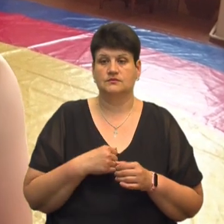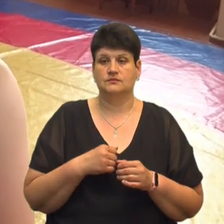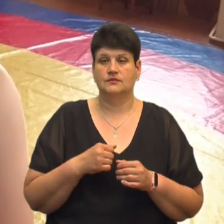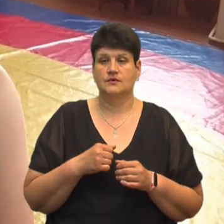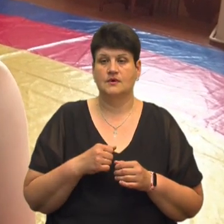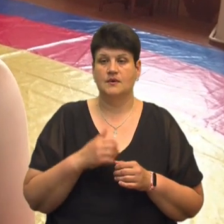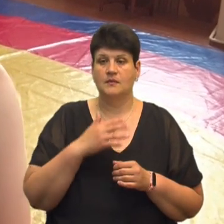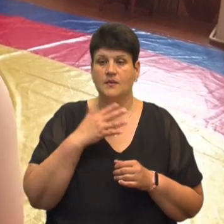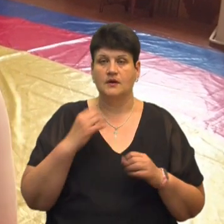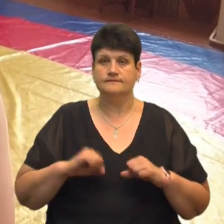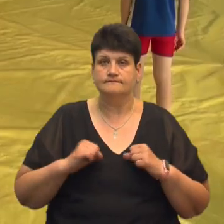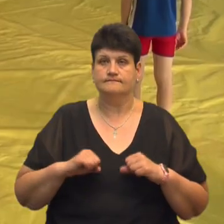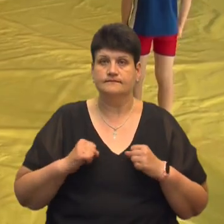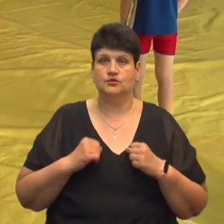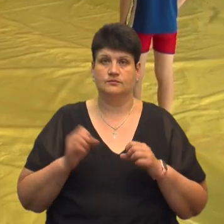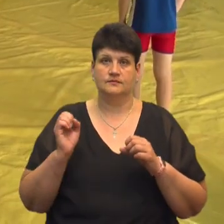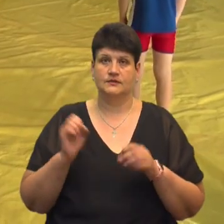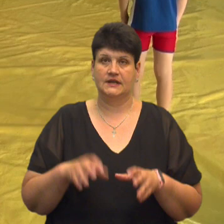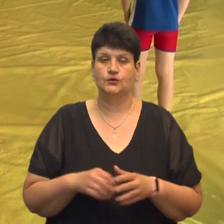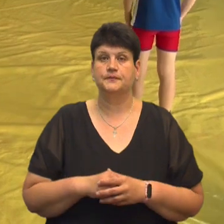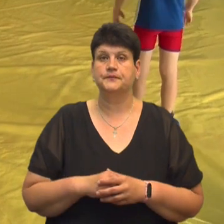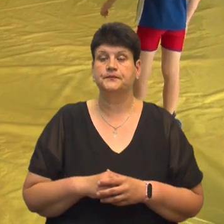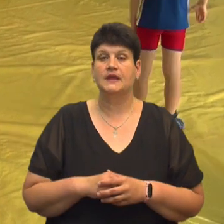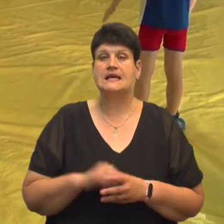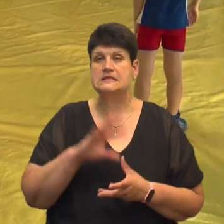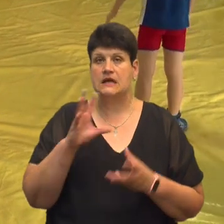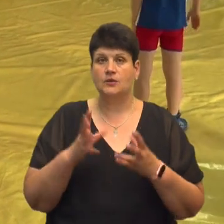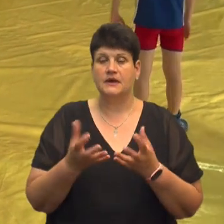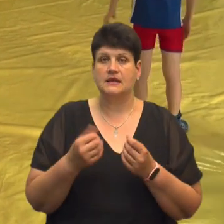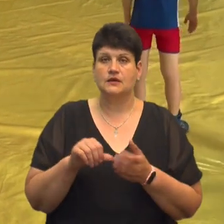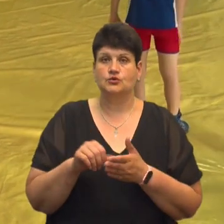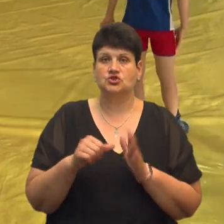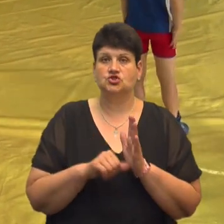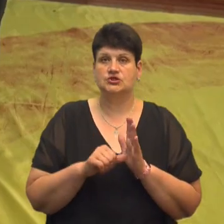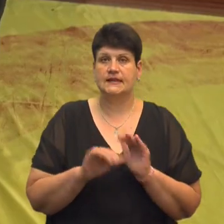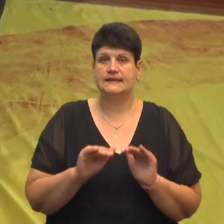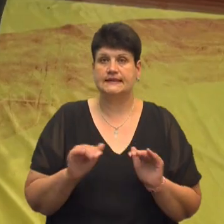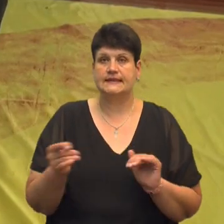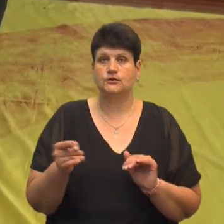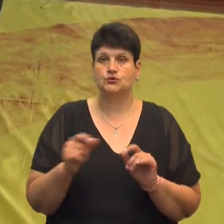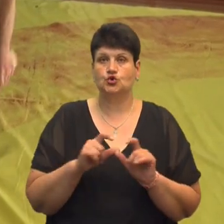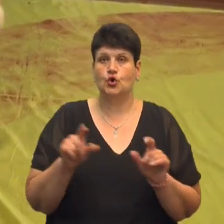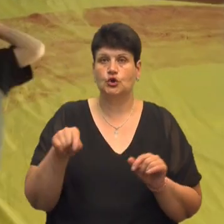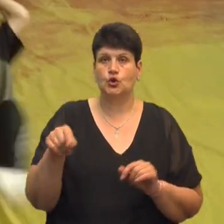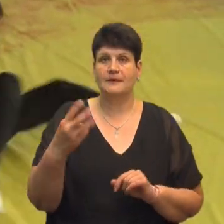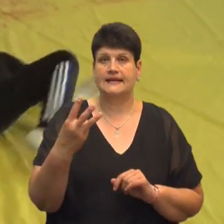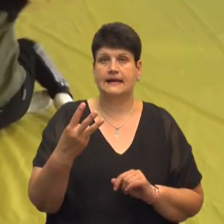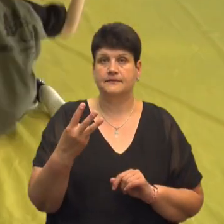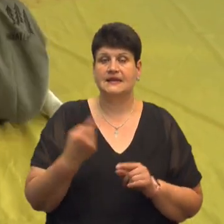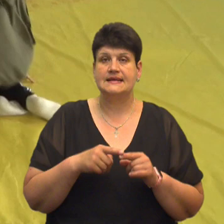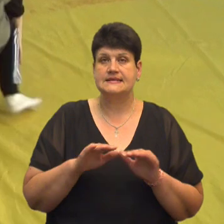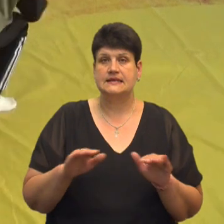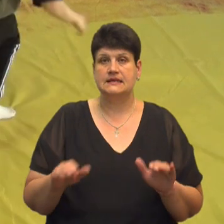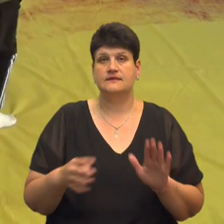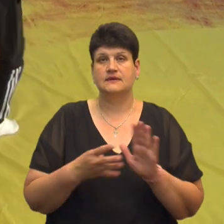зусиль треба, щоб гарно кинути. Загалом взяли участь 60 дітей з тернопільської школи номер 3. Це діти віком